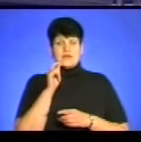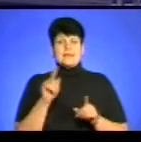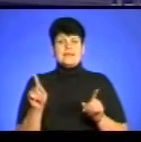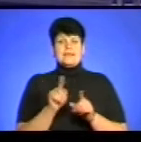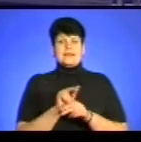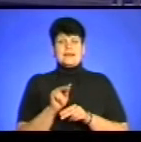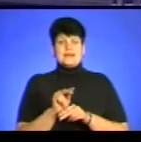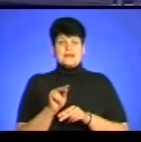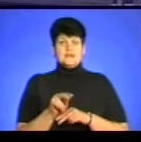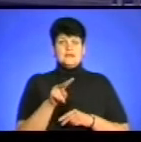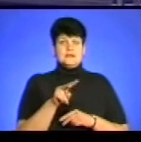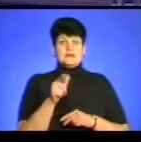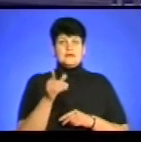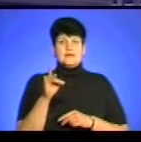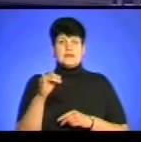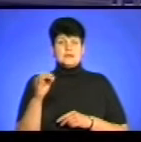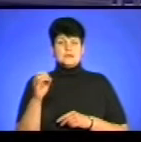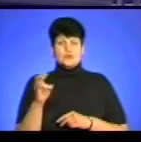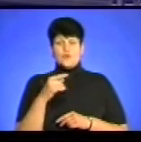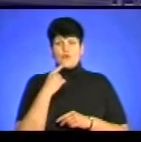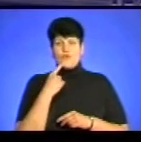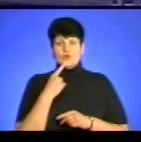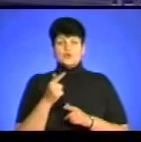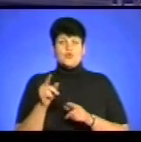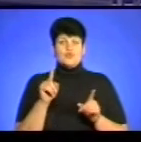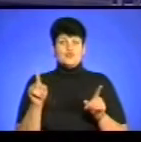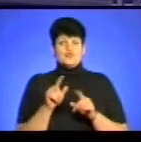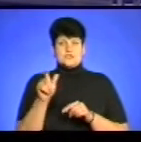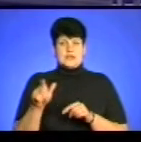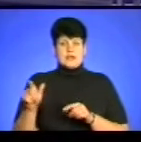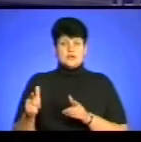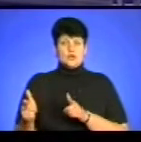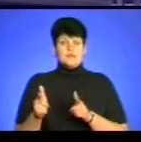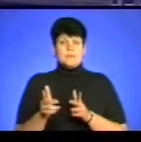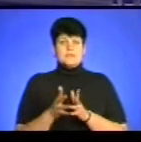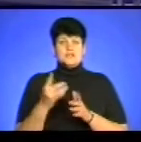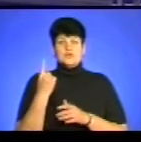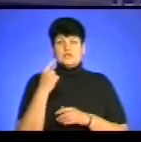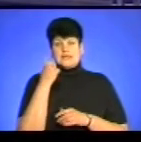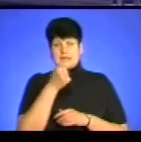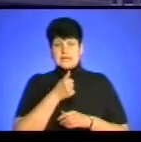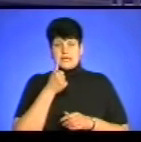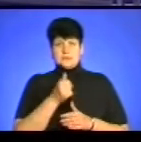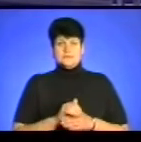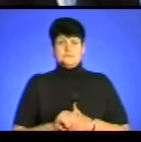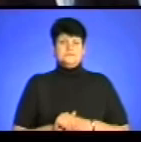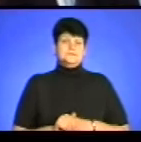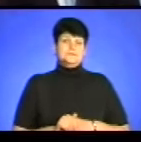хору Ларі Грейсон каже, до туру музиканти готувалися більше року. Побувала на концерті Богдана Сарабун.